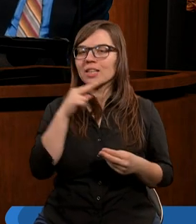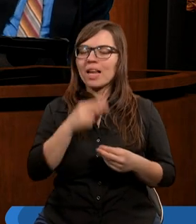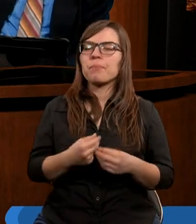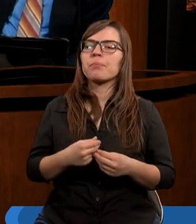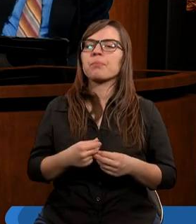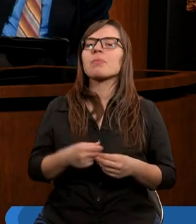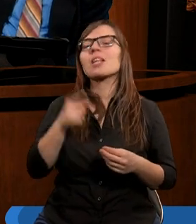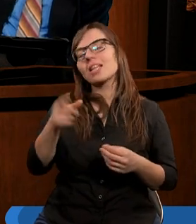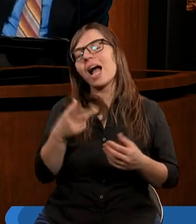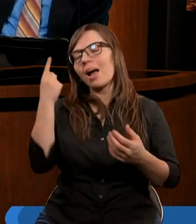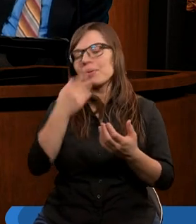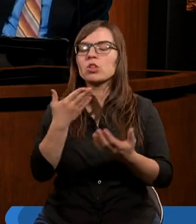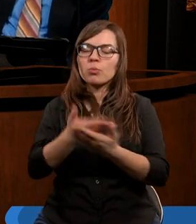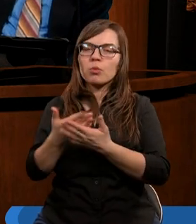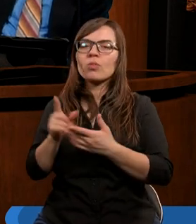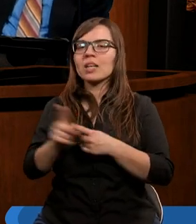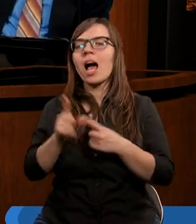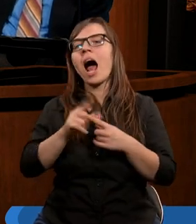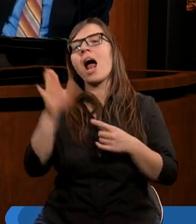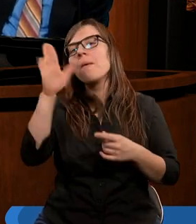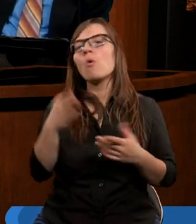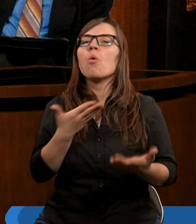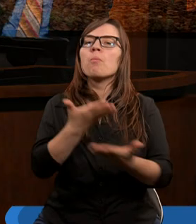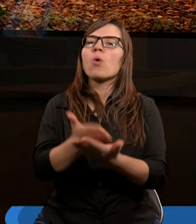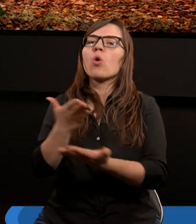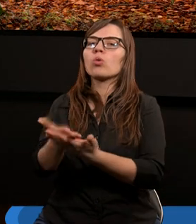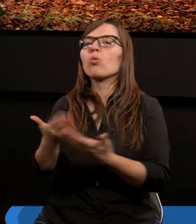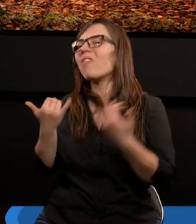nam takie myśli podsuwa, ale Bóg podsuwa inne.